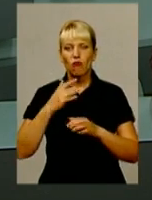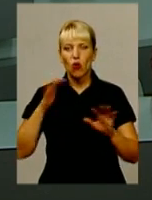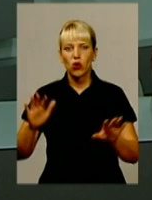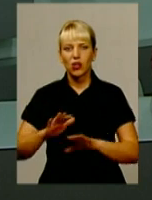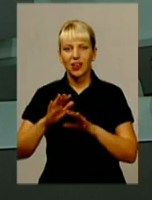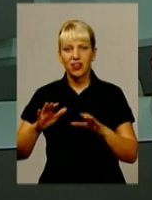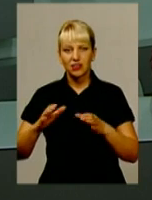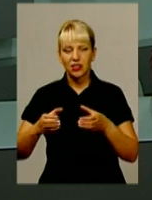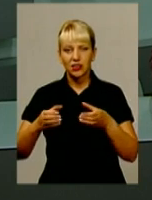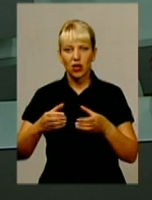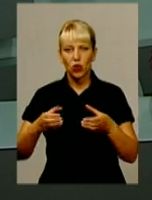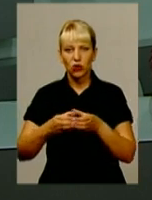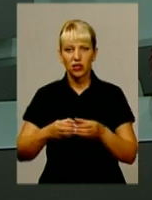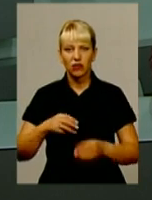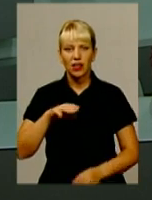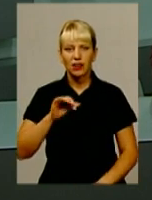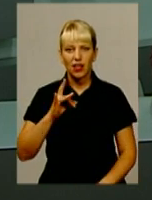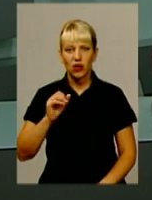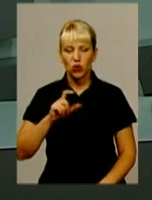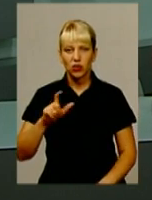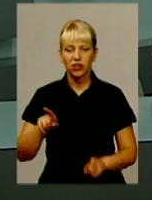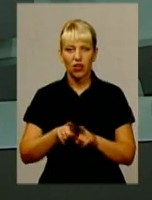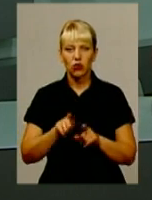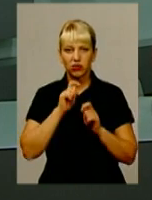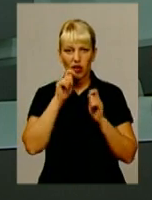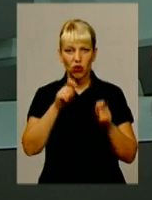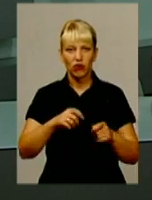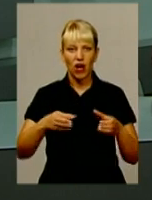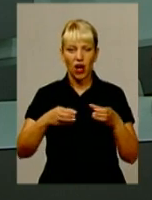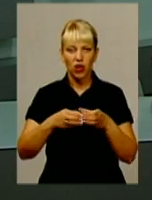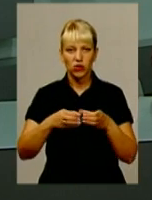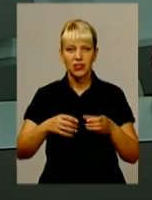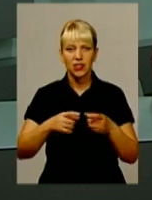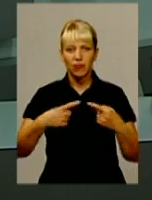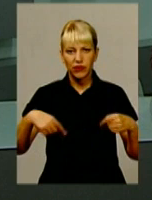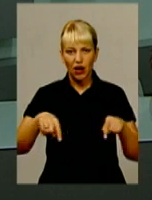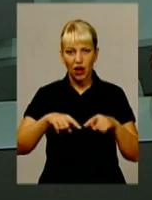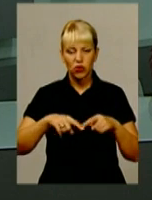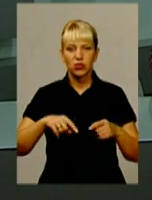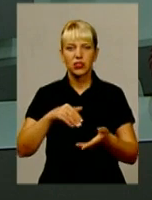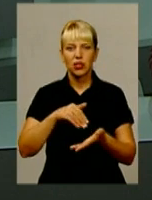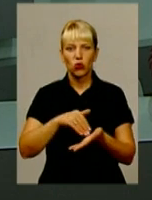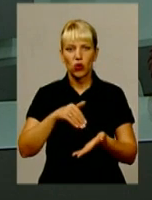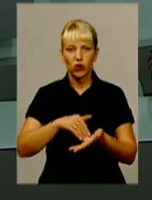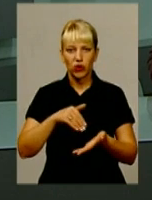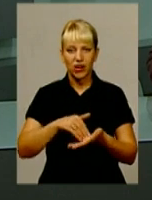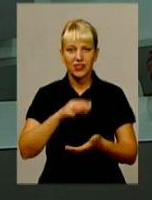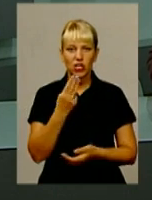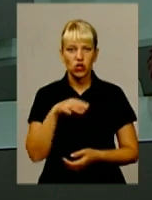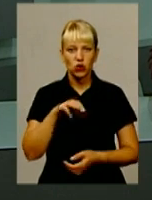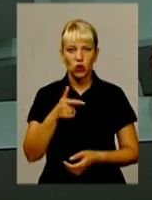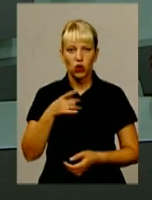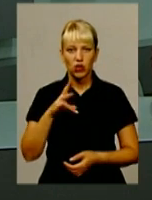«Ладовиці» та «Ладосвіти» Ірина Телюх. Нагороду у галузі хореографії отримає Ірина Штогріна, керівник